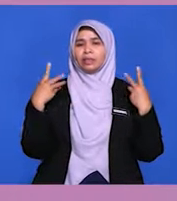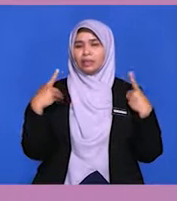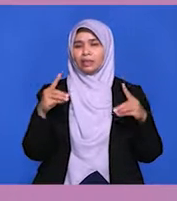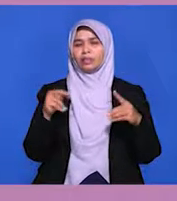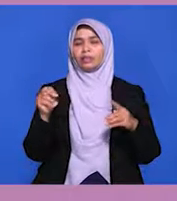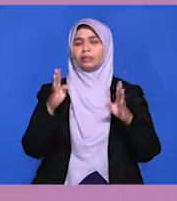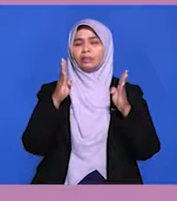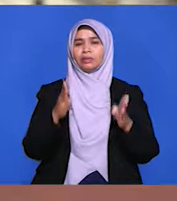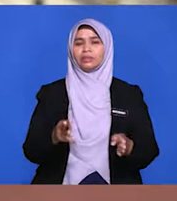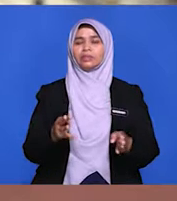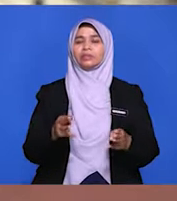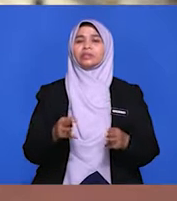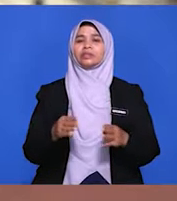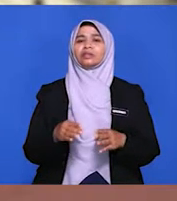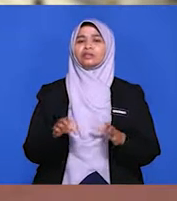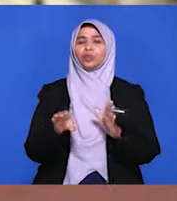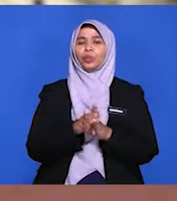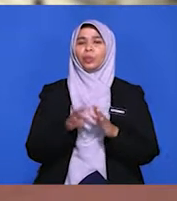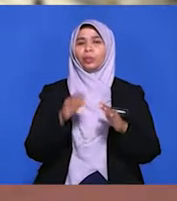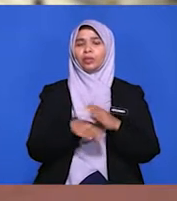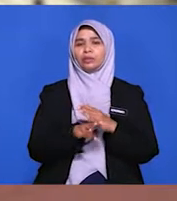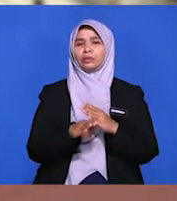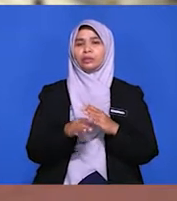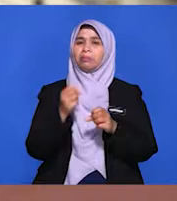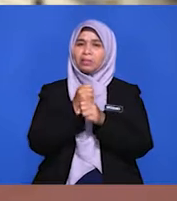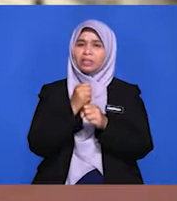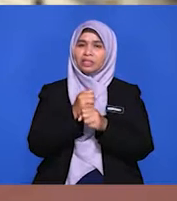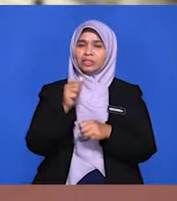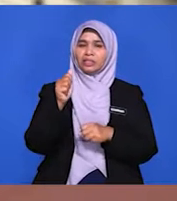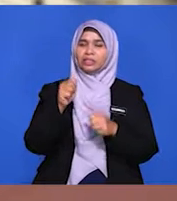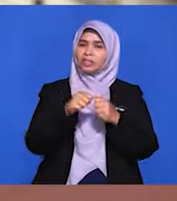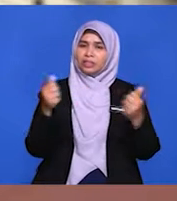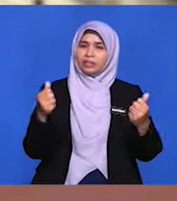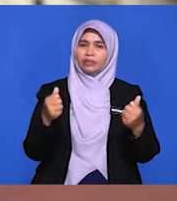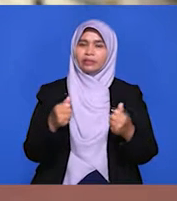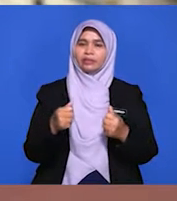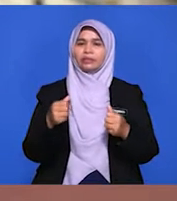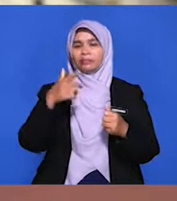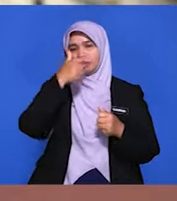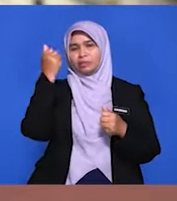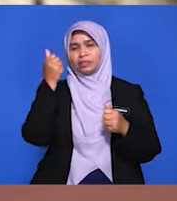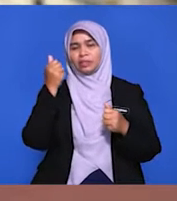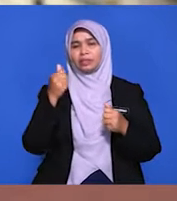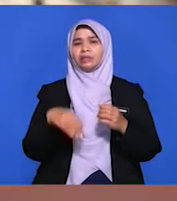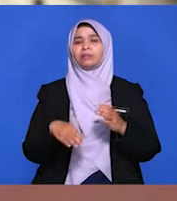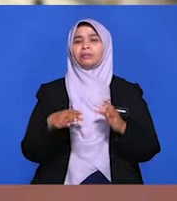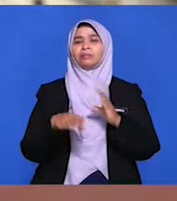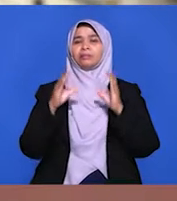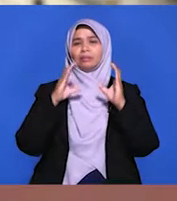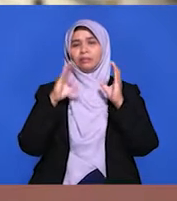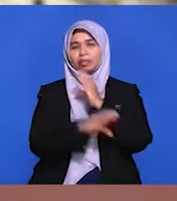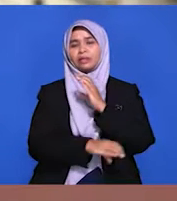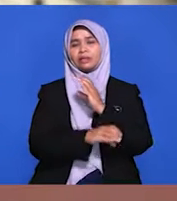cabaran kepada Malaysia. Kemasukan warga asing secara haram ke Malaysia menyebabkan negara berhadapan dengan risiko